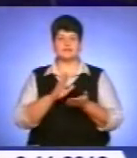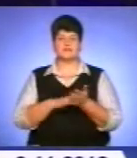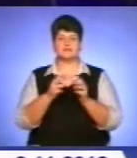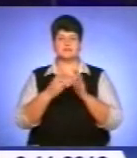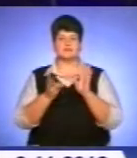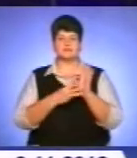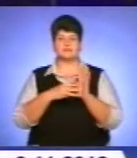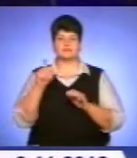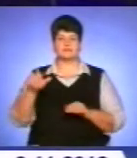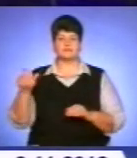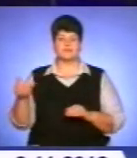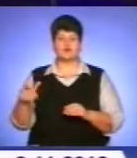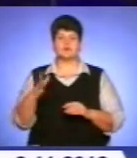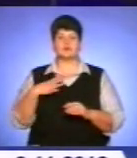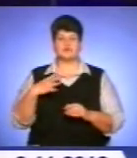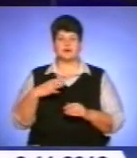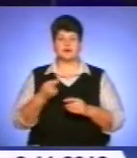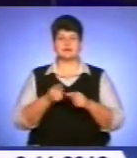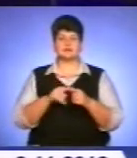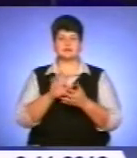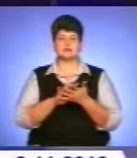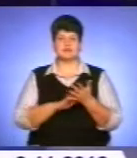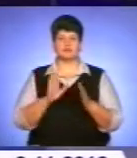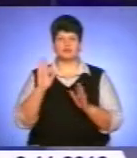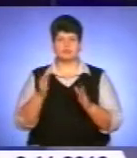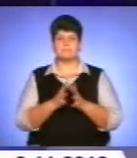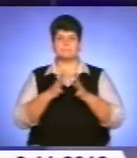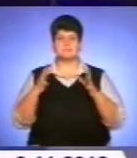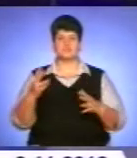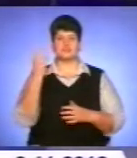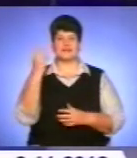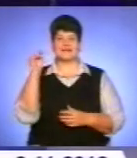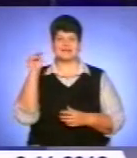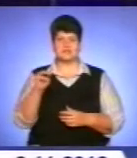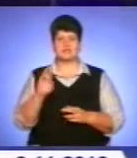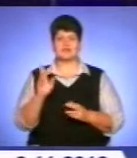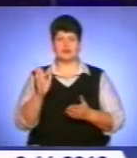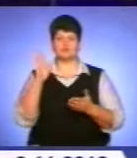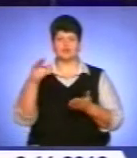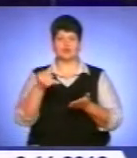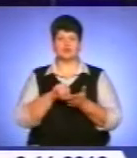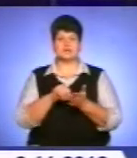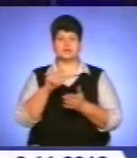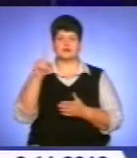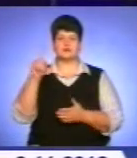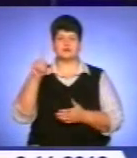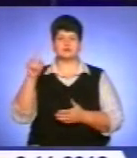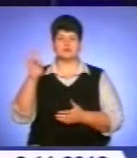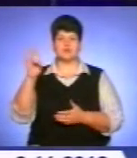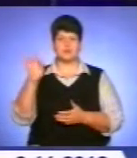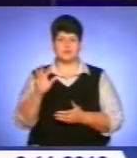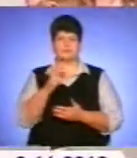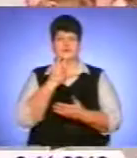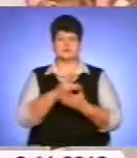-ти класників. Очікується, таких заявок буде більше трьох тисяч. Як стати учасником пробного ЗНО, дивіться далі у сюжеті.